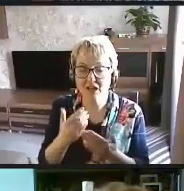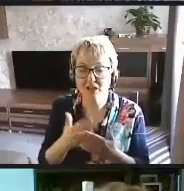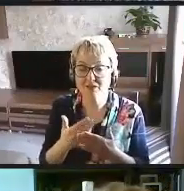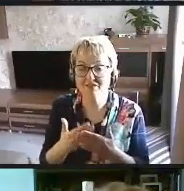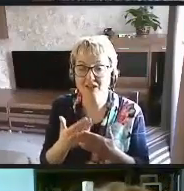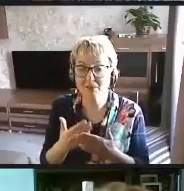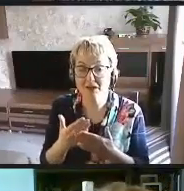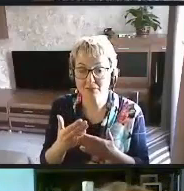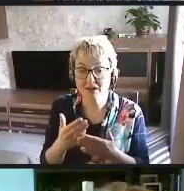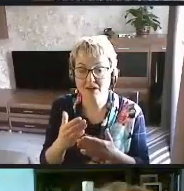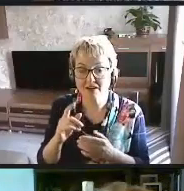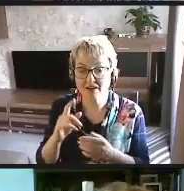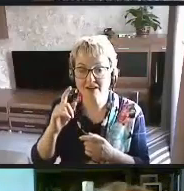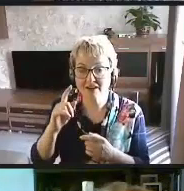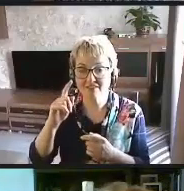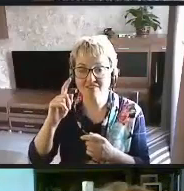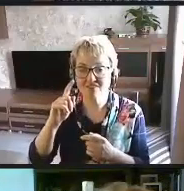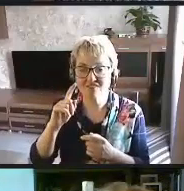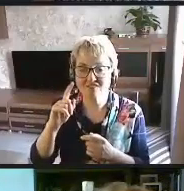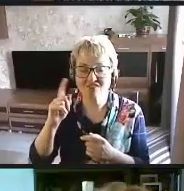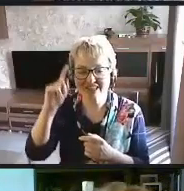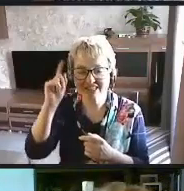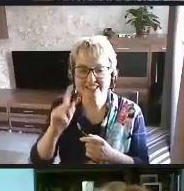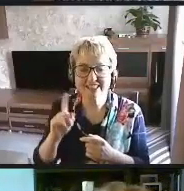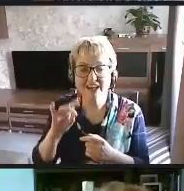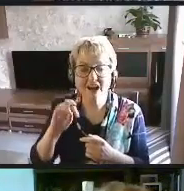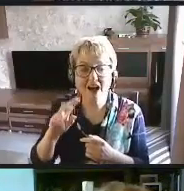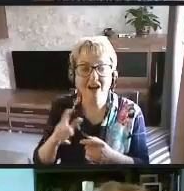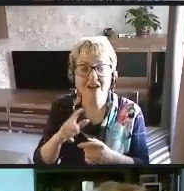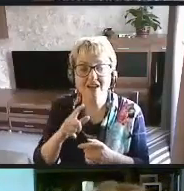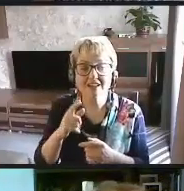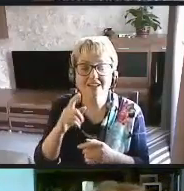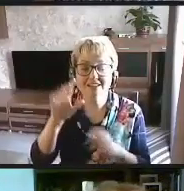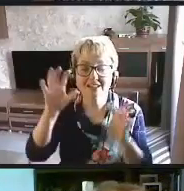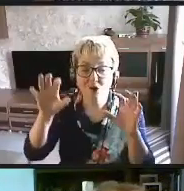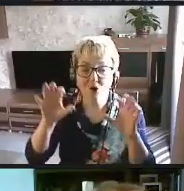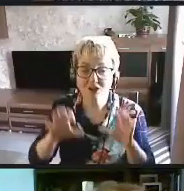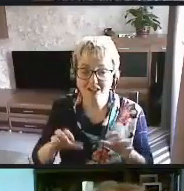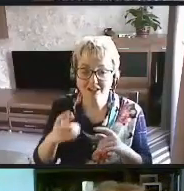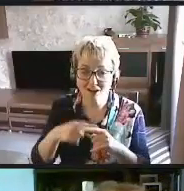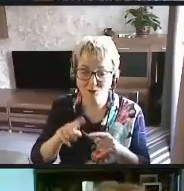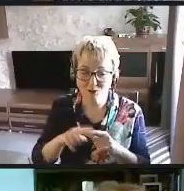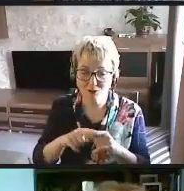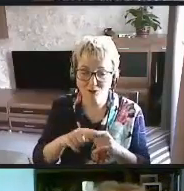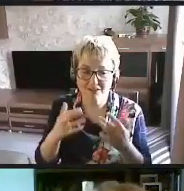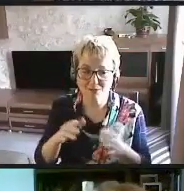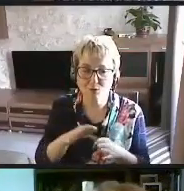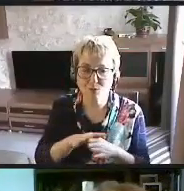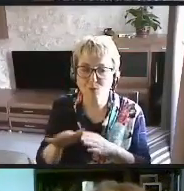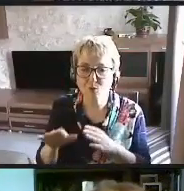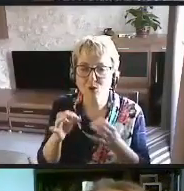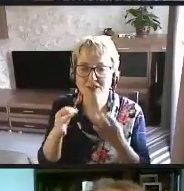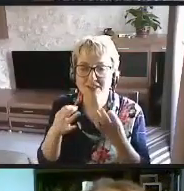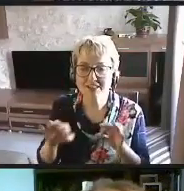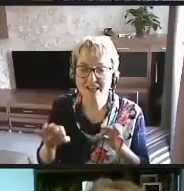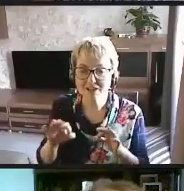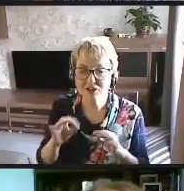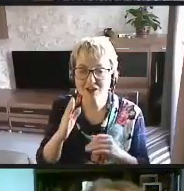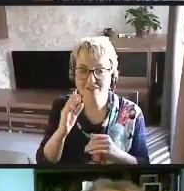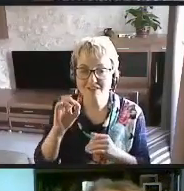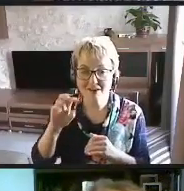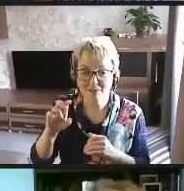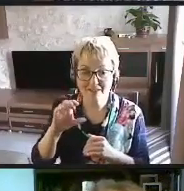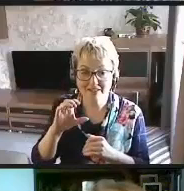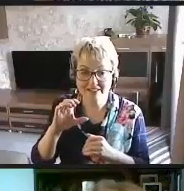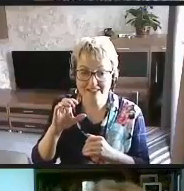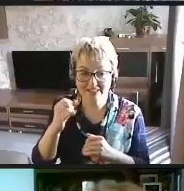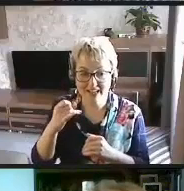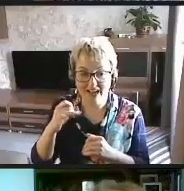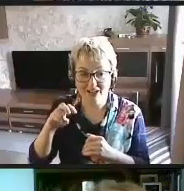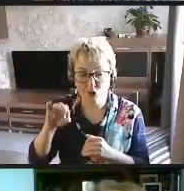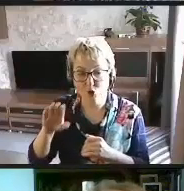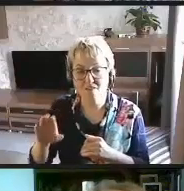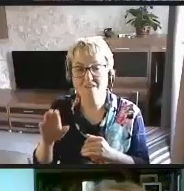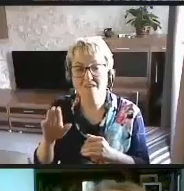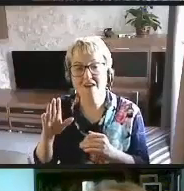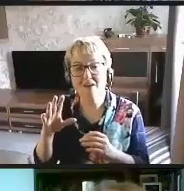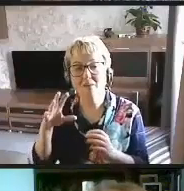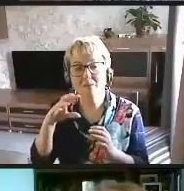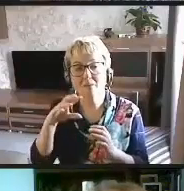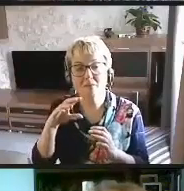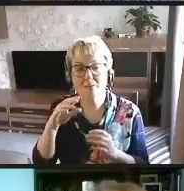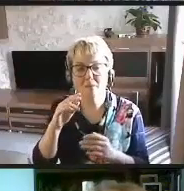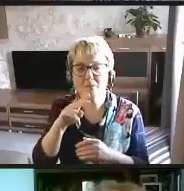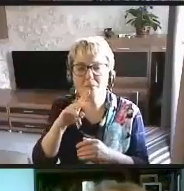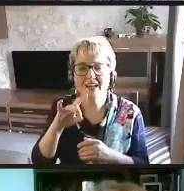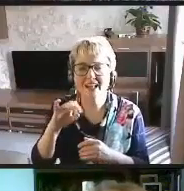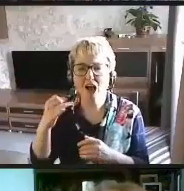в Израиле законодательство, которое требует полной доступности веб-сайтов, приложений, всего,